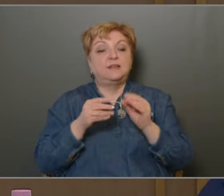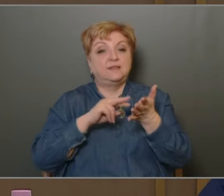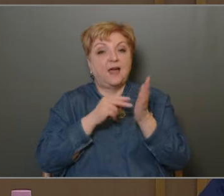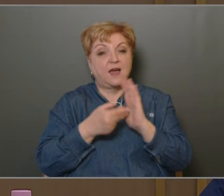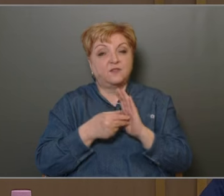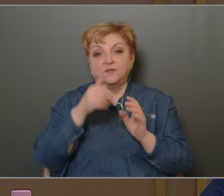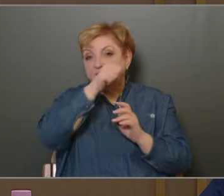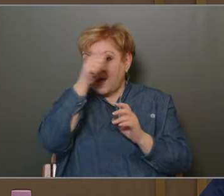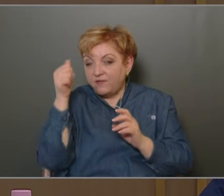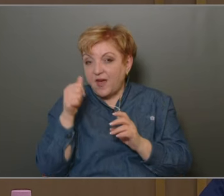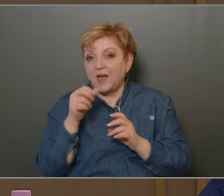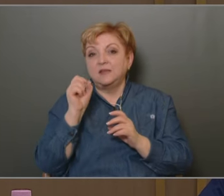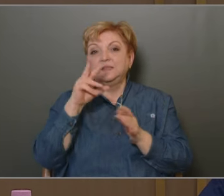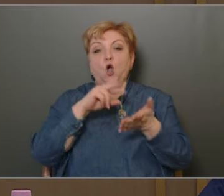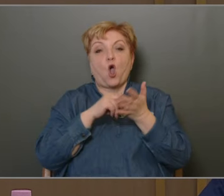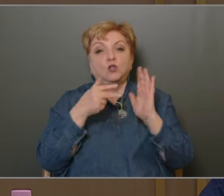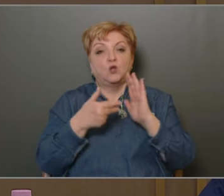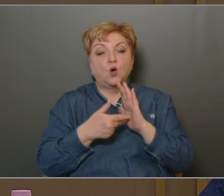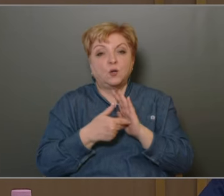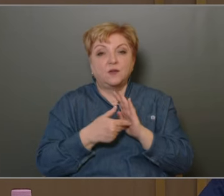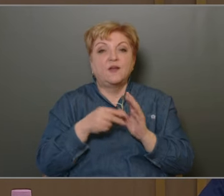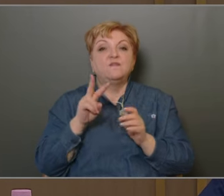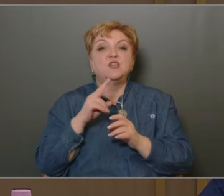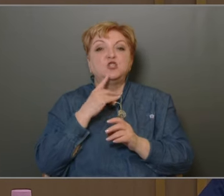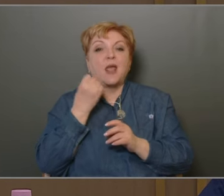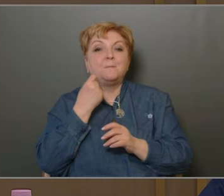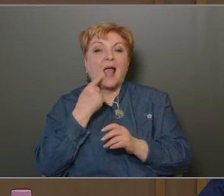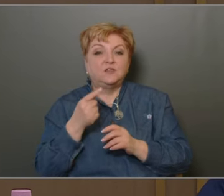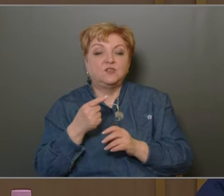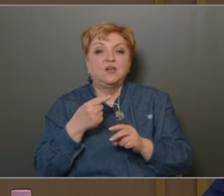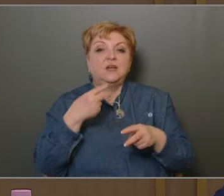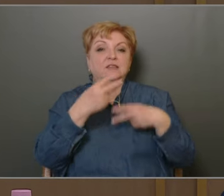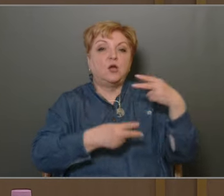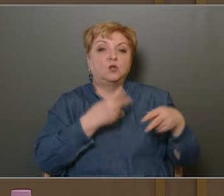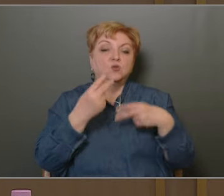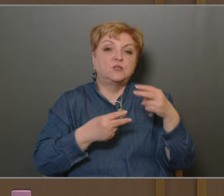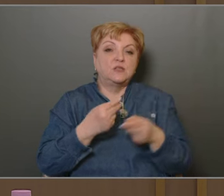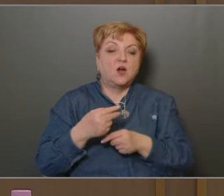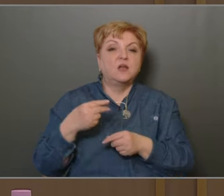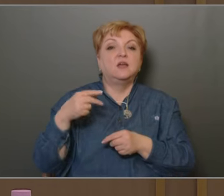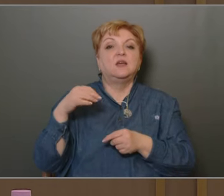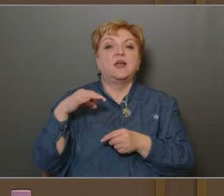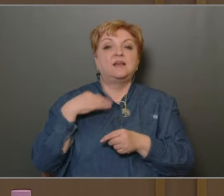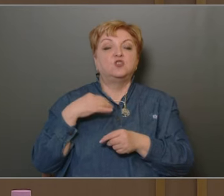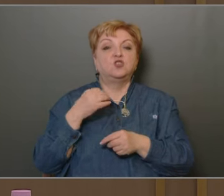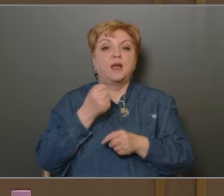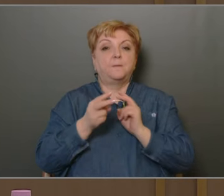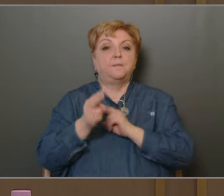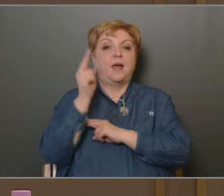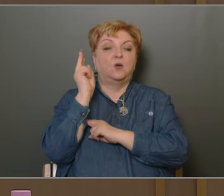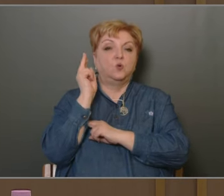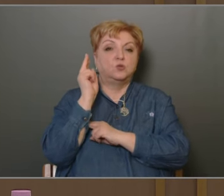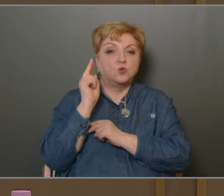a KFT neve, 13. kerületi visimediagnosztikai és egészségmegőrző non-profit korlátort